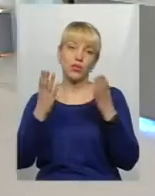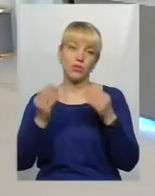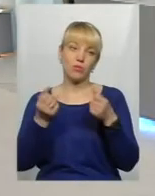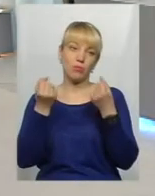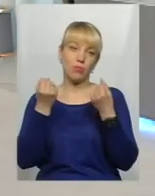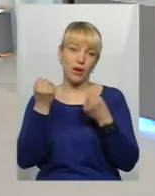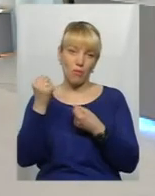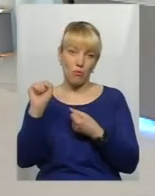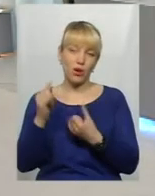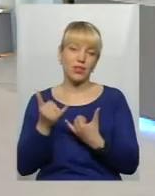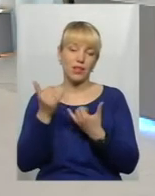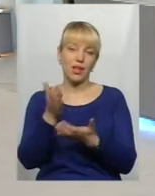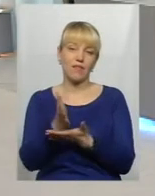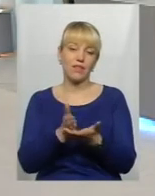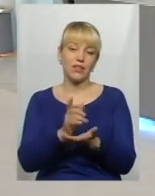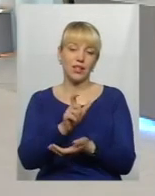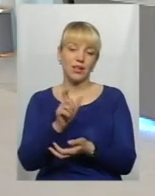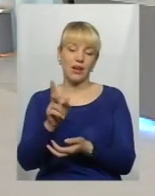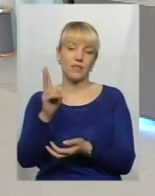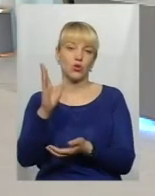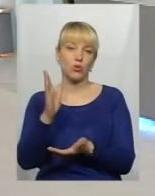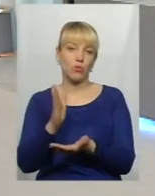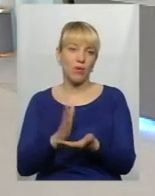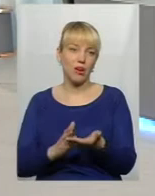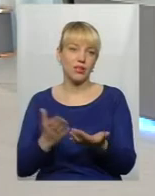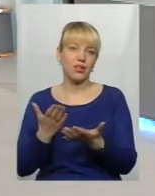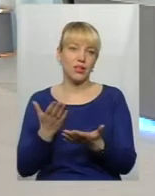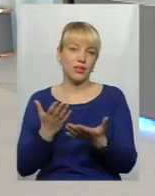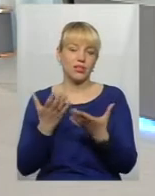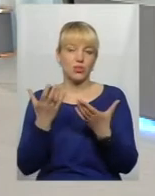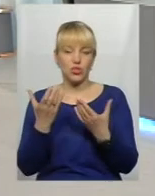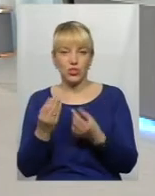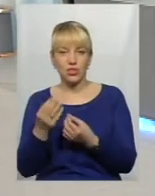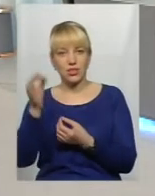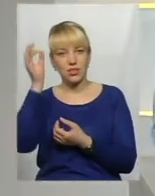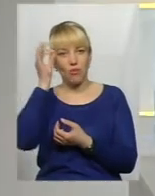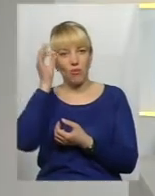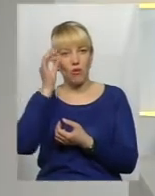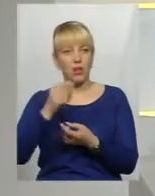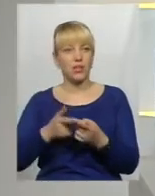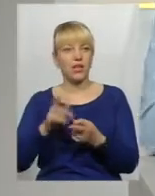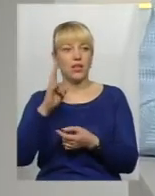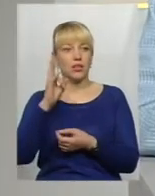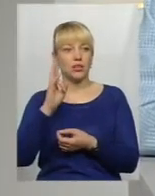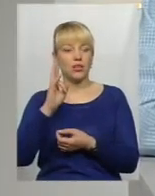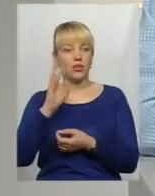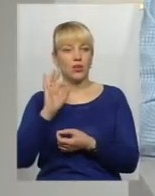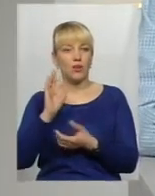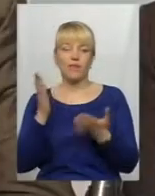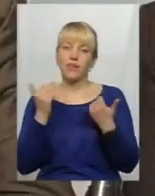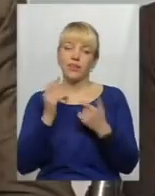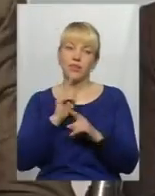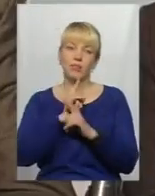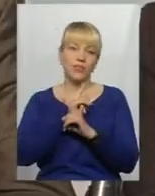тих ветеранів, які, можливо, ще мають якісь сантименти щодо цих спогадів, але